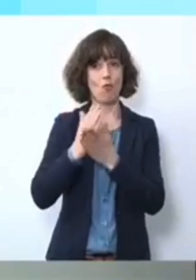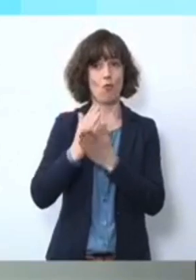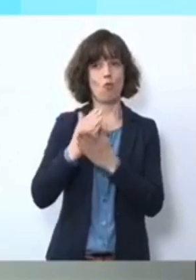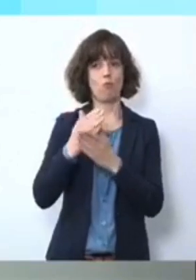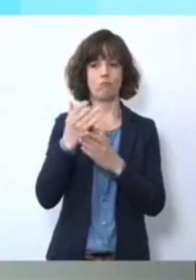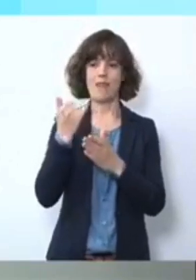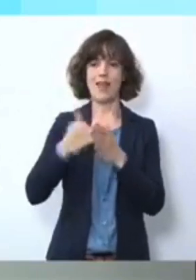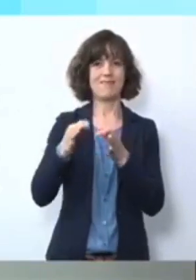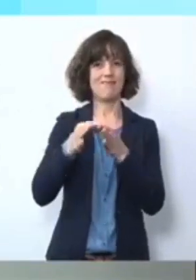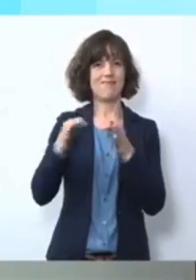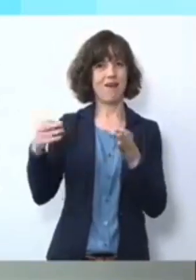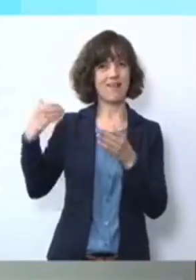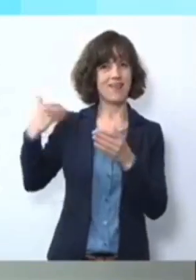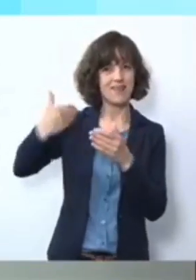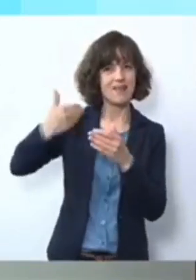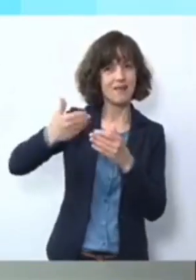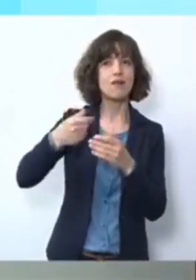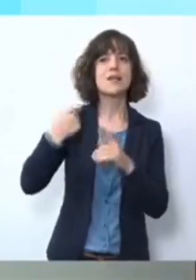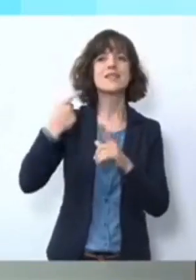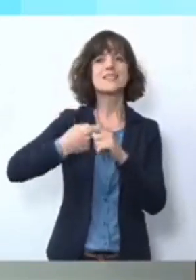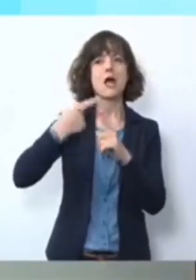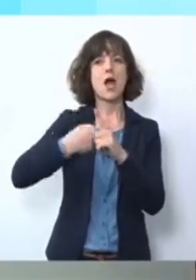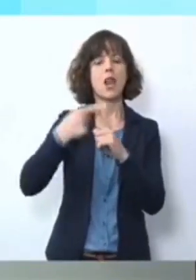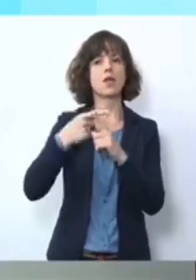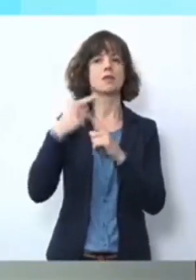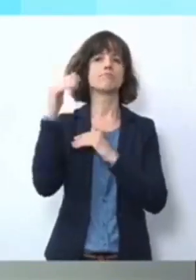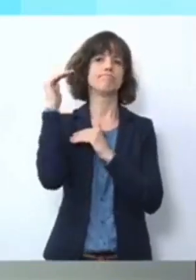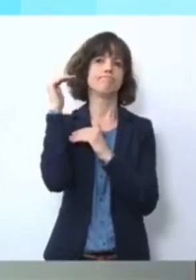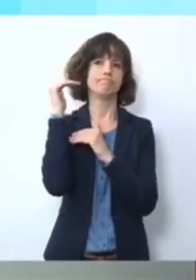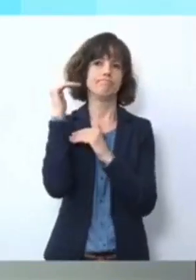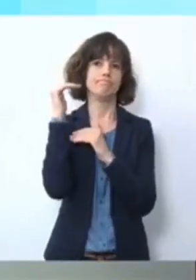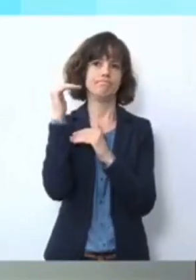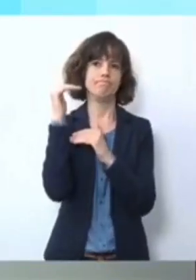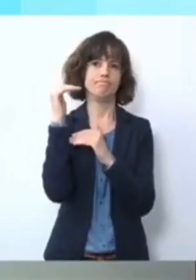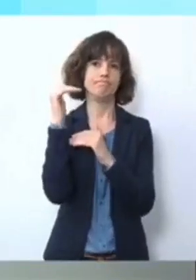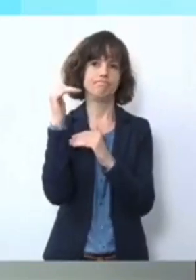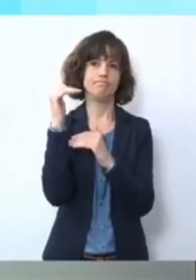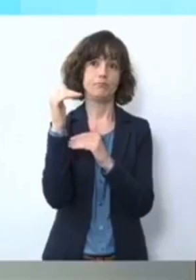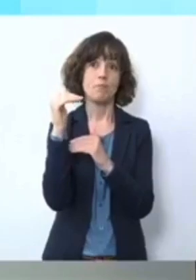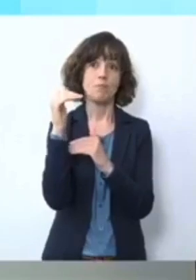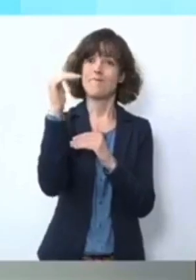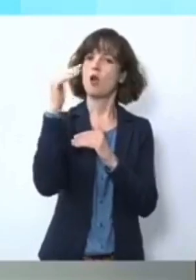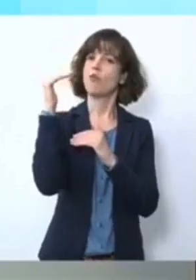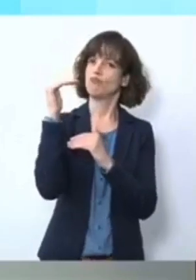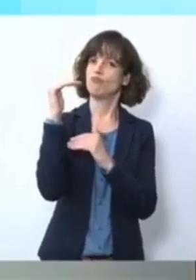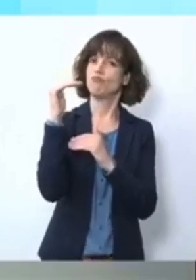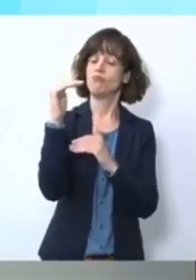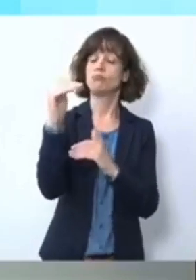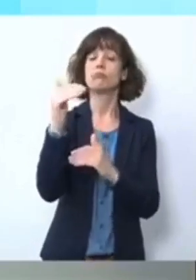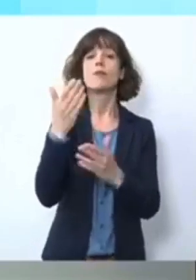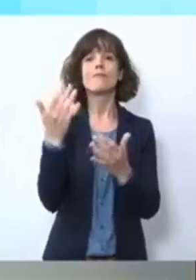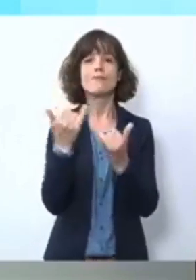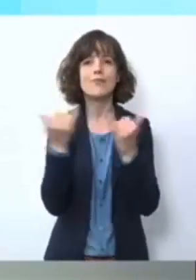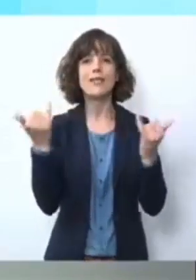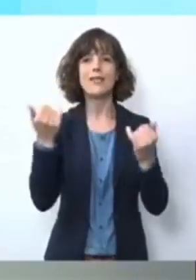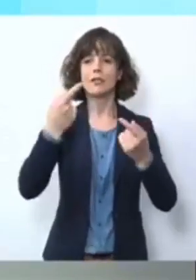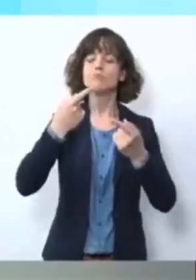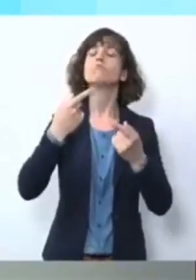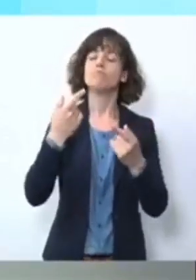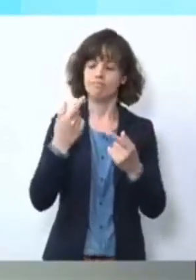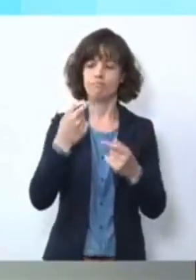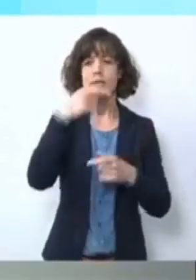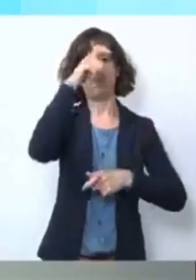die Zahlen konstant niedrig sind, das ist auch ein Erfolg davon, dass die Menschen wirklich so gut